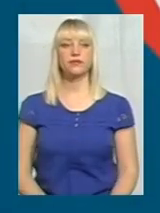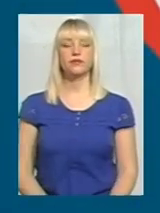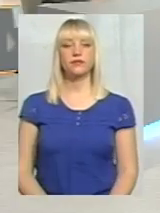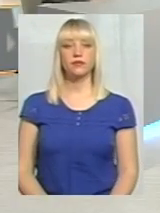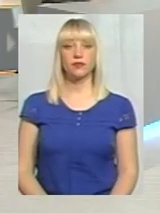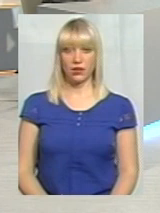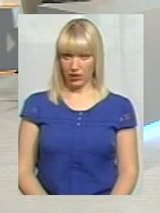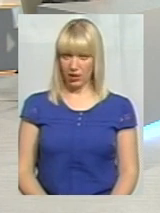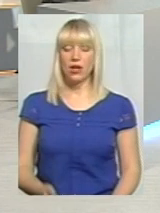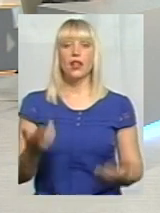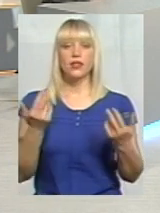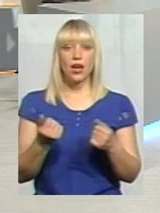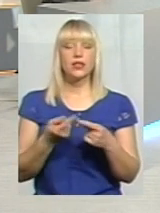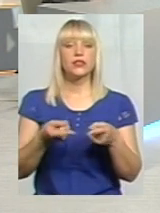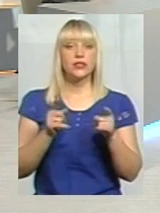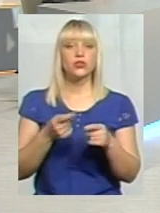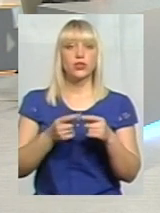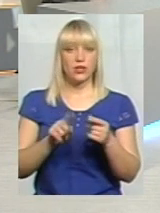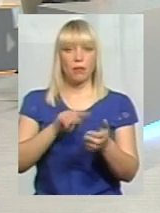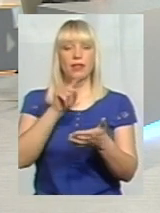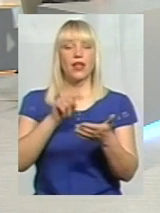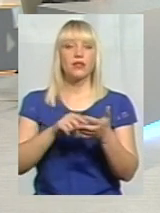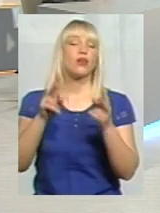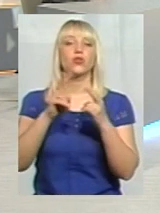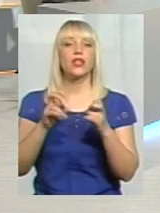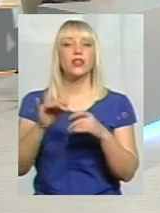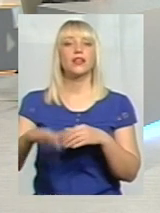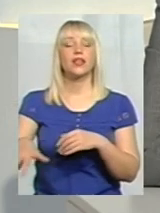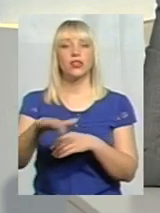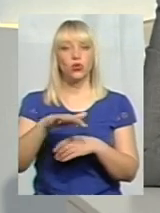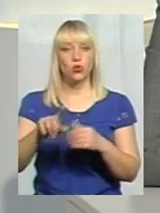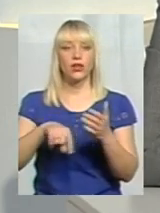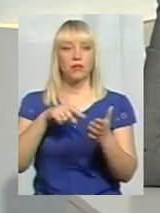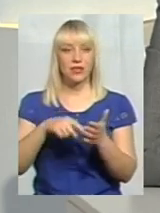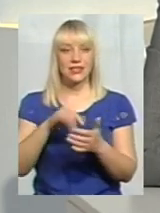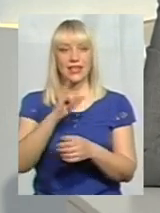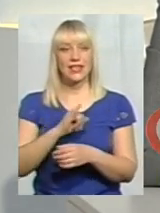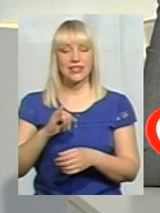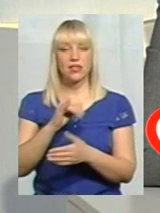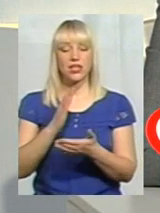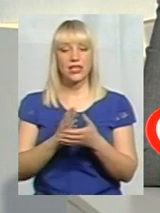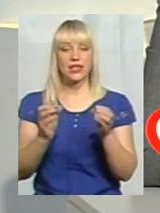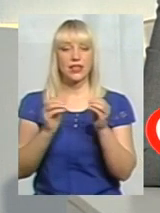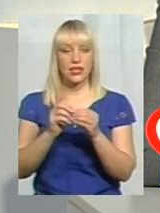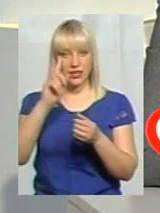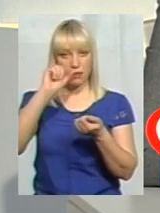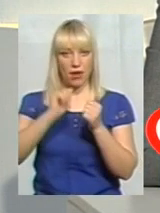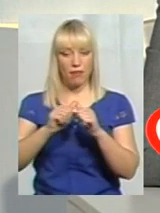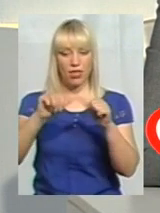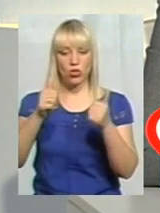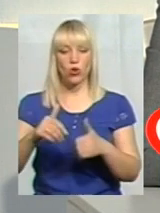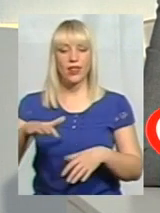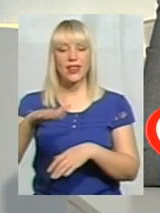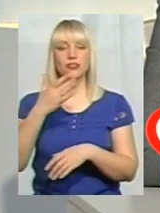Так, дійсно, питання дане розглядалось, тому що на території міста Зязяслава є 10 пам'яток національного значення і